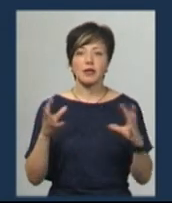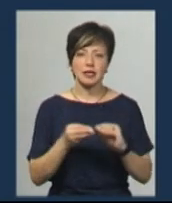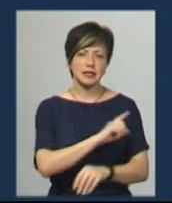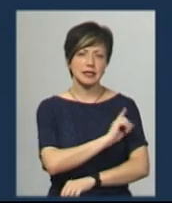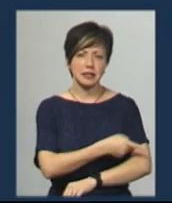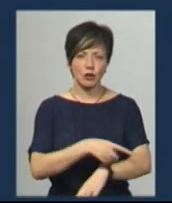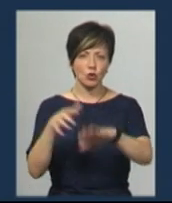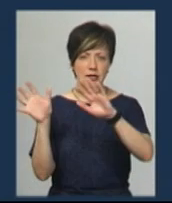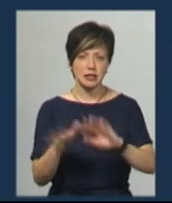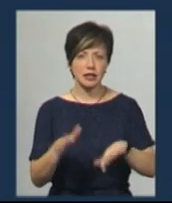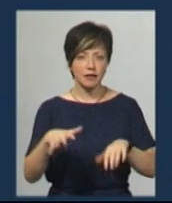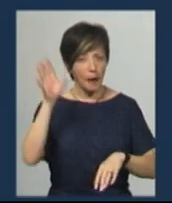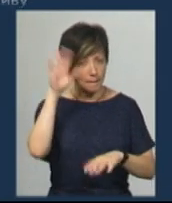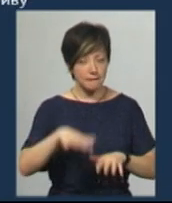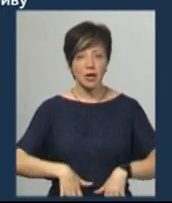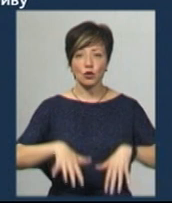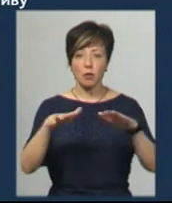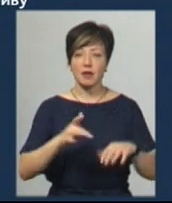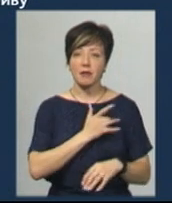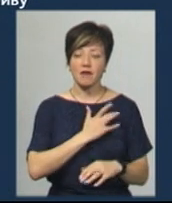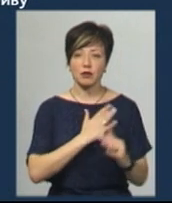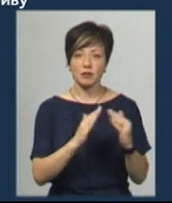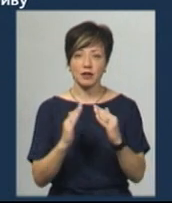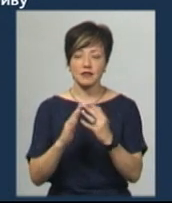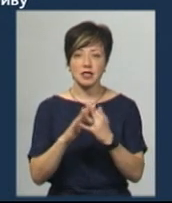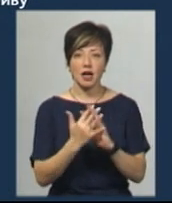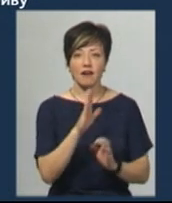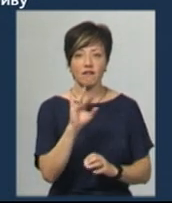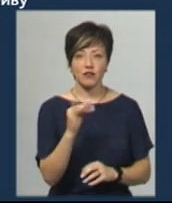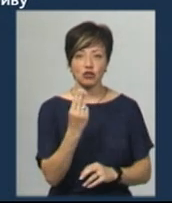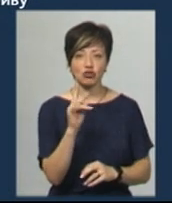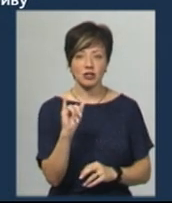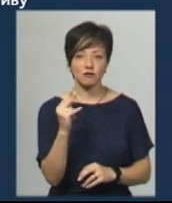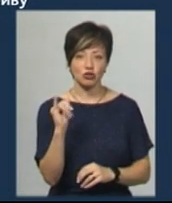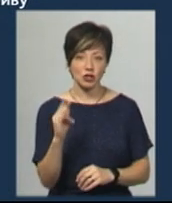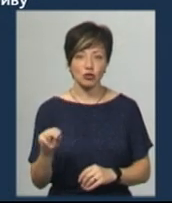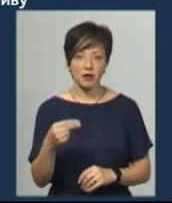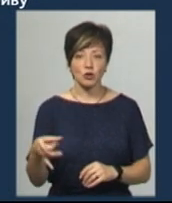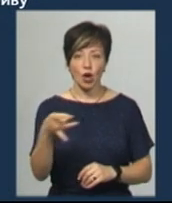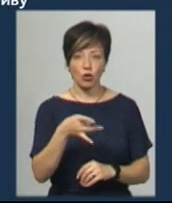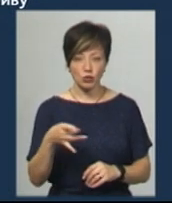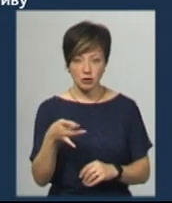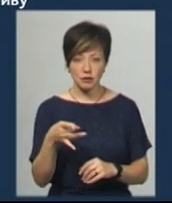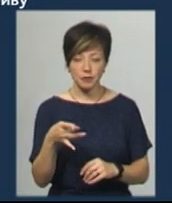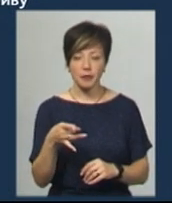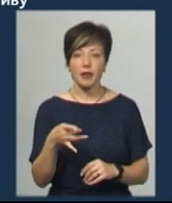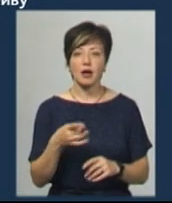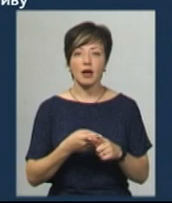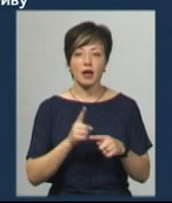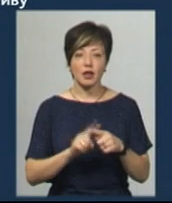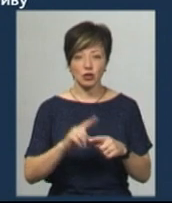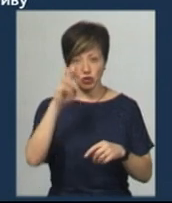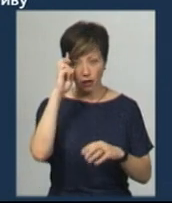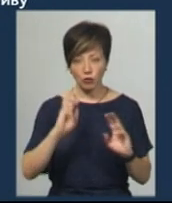зливи були підтоплені приватні домогосподарства в селі Вишнівчик Чемеровецького району, де надзвичайники 20-ї Державної пожежно